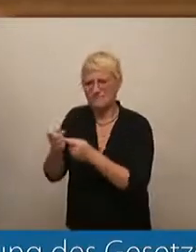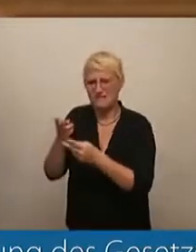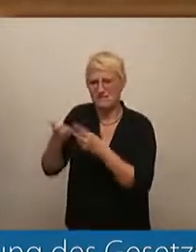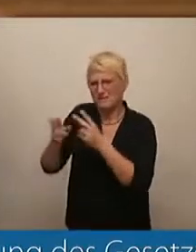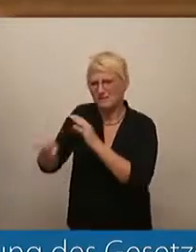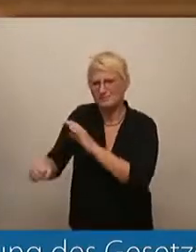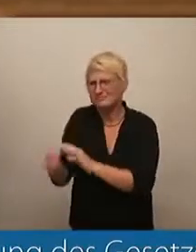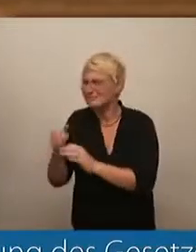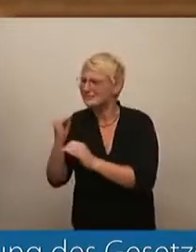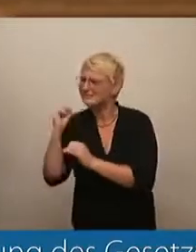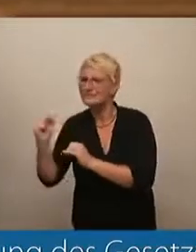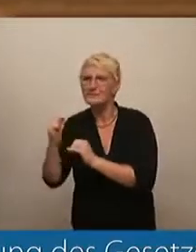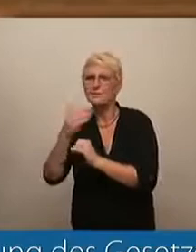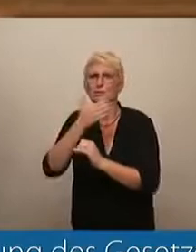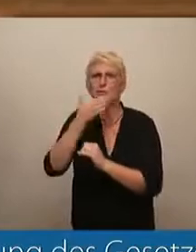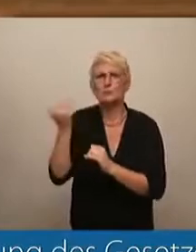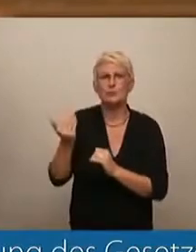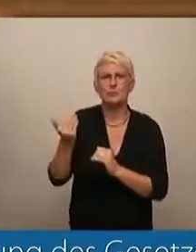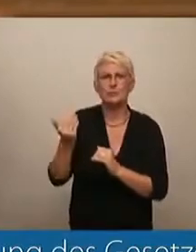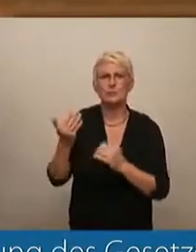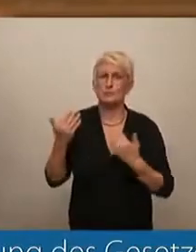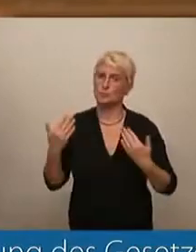Wort des lebendigen Gottes.